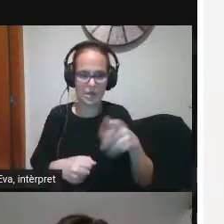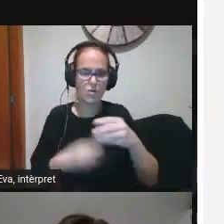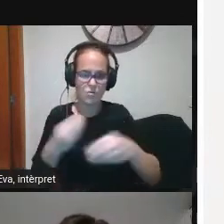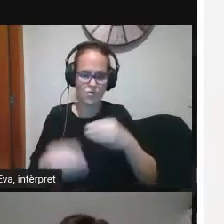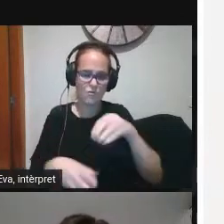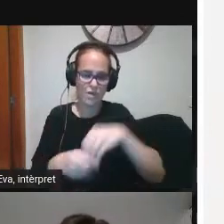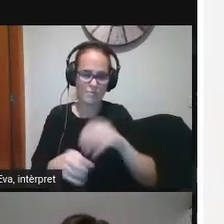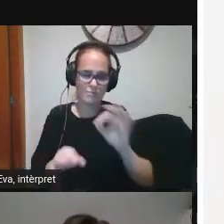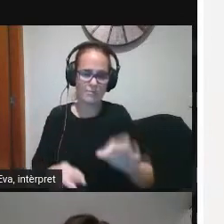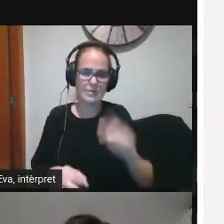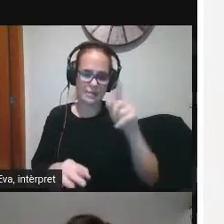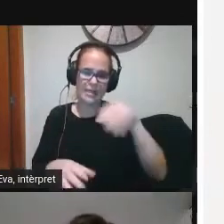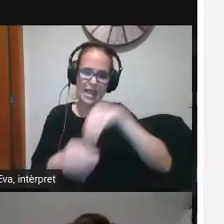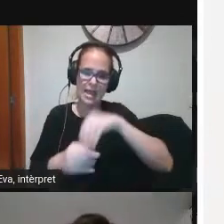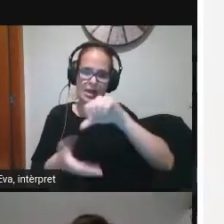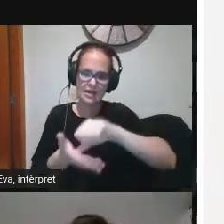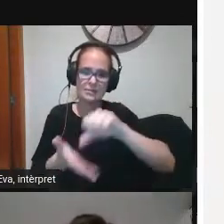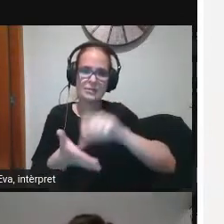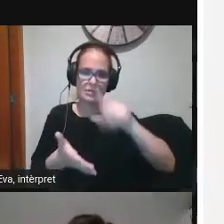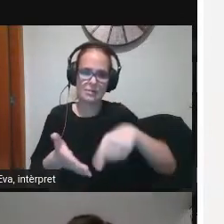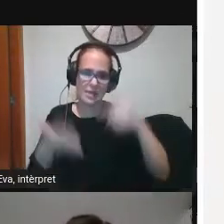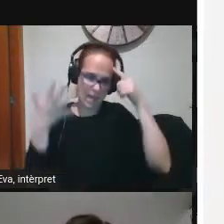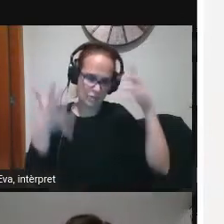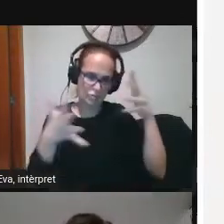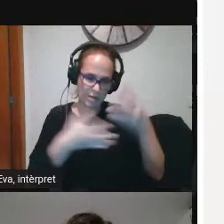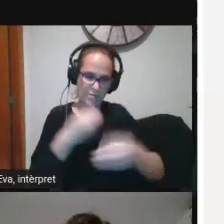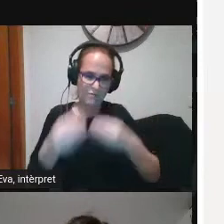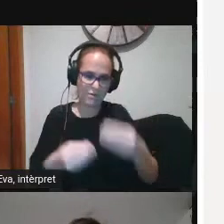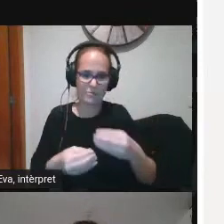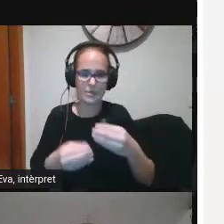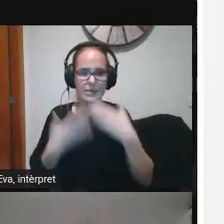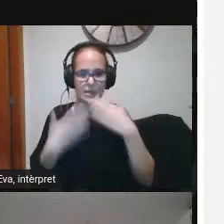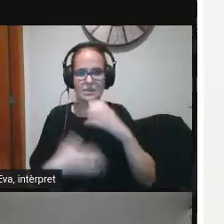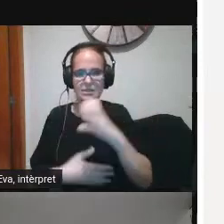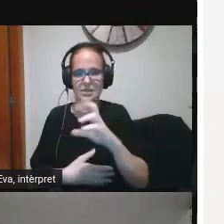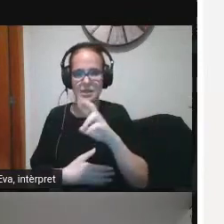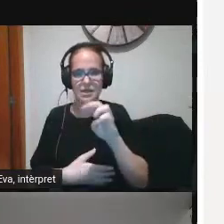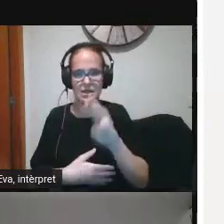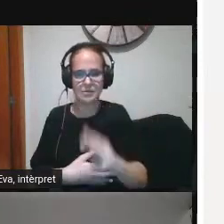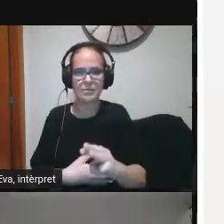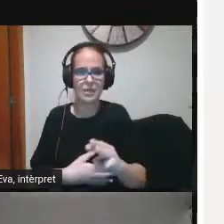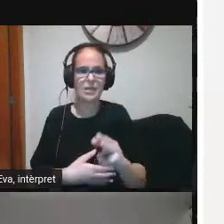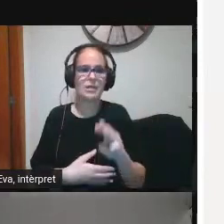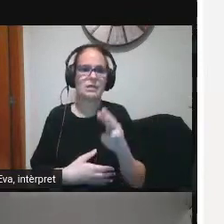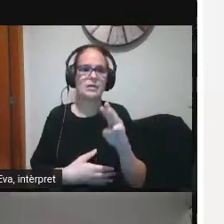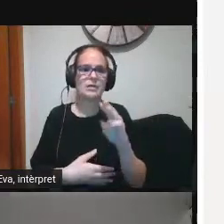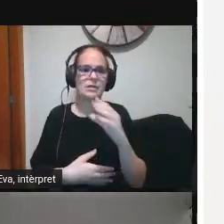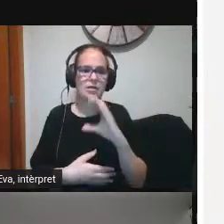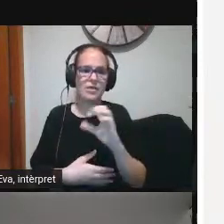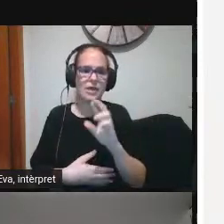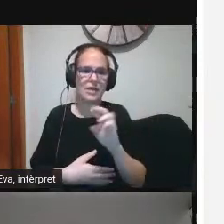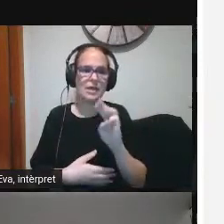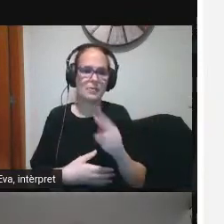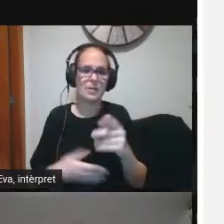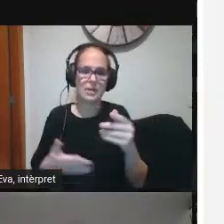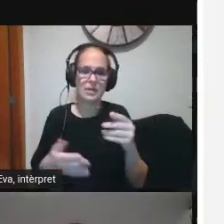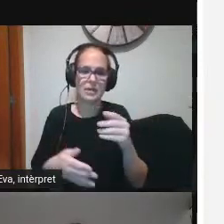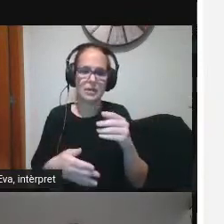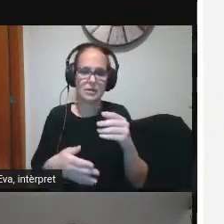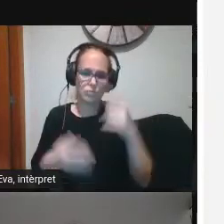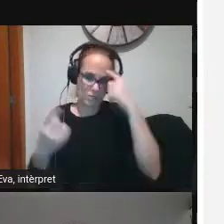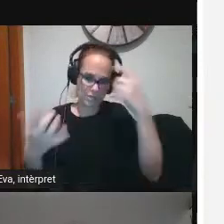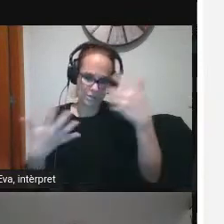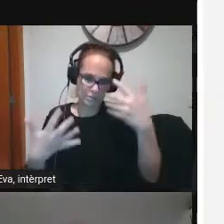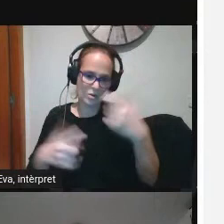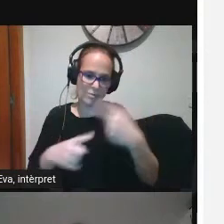el centre de competència digital docent A través del nostre CRP es van organitzar uns assessoraments per poder formar els docents en aquesta